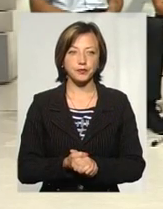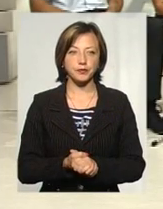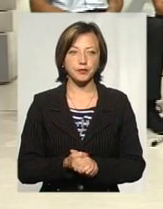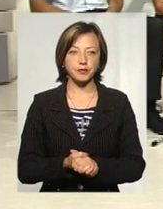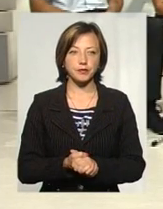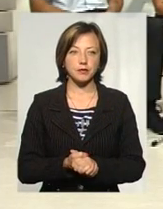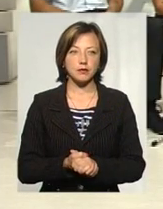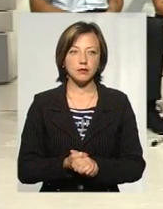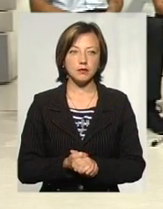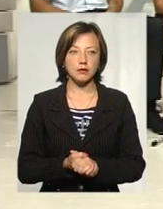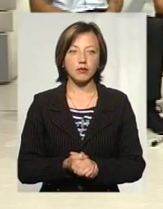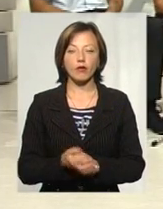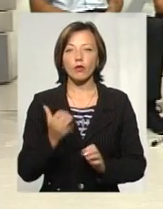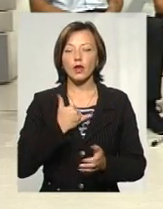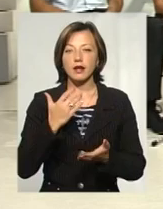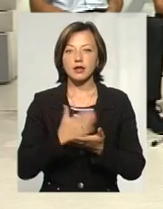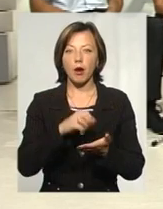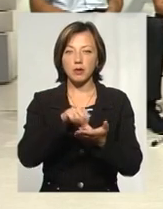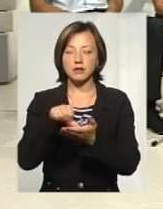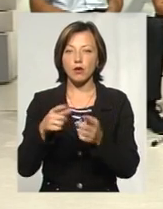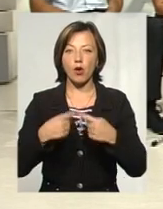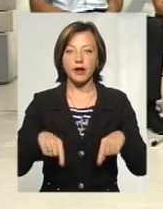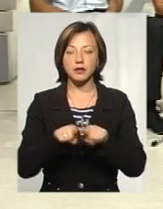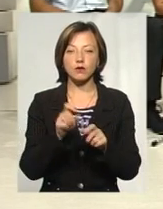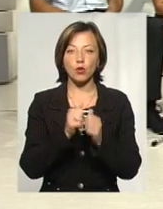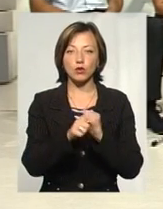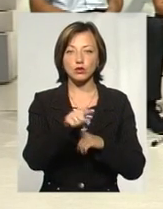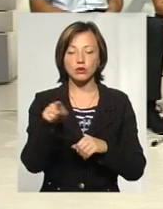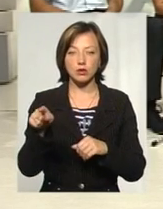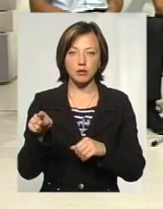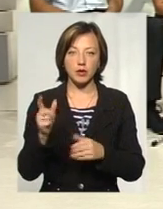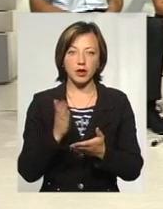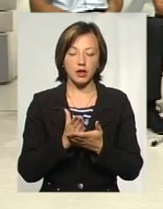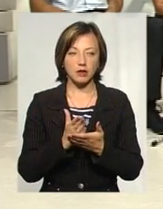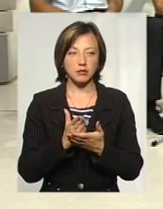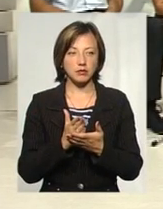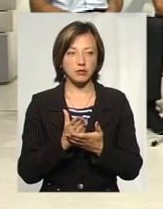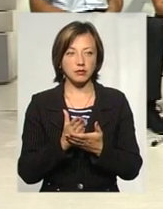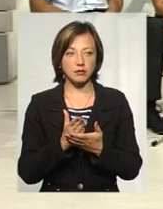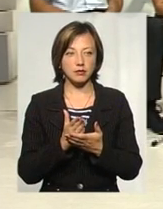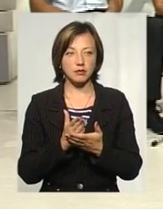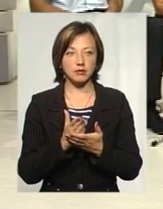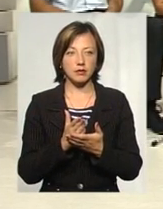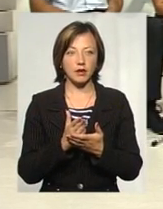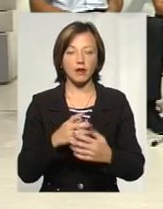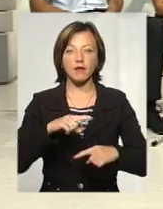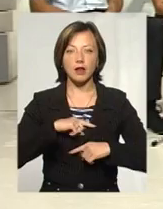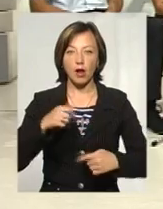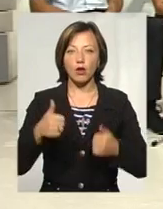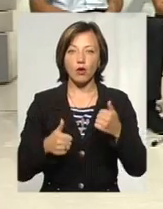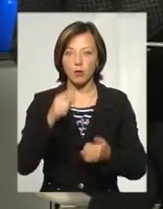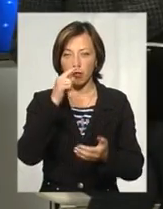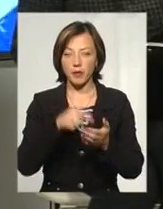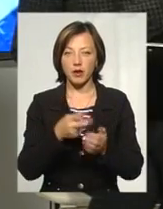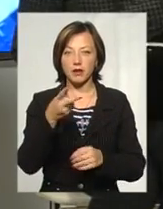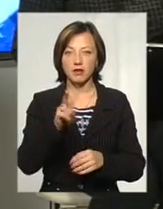у нас є представники організації, майже б кожного в фінал конкурсу вийшло по